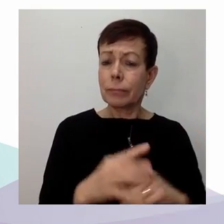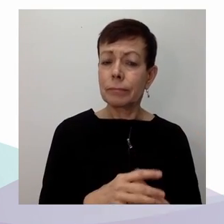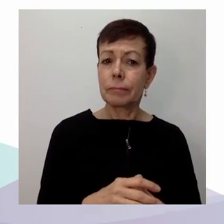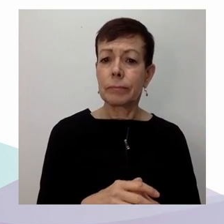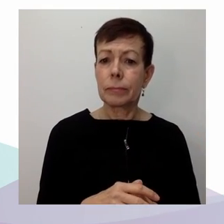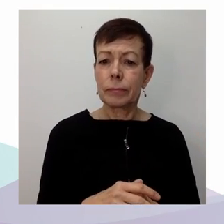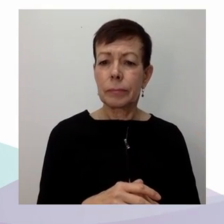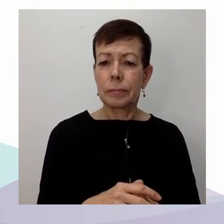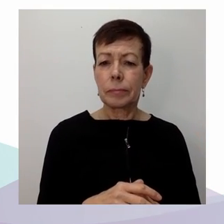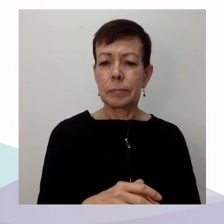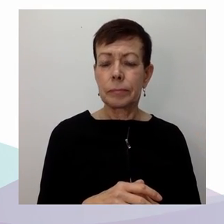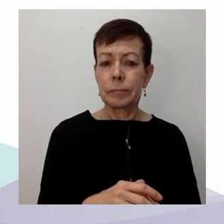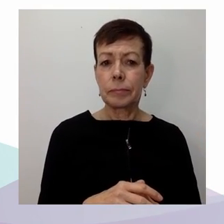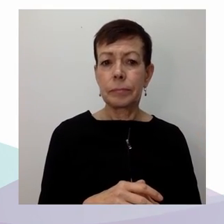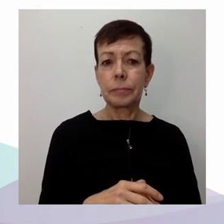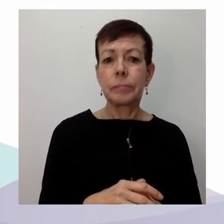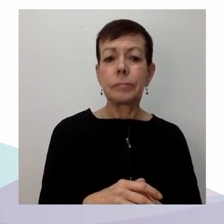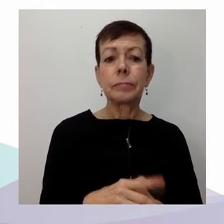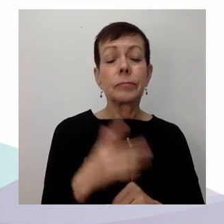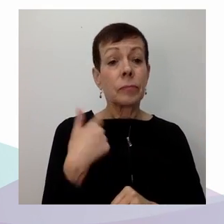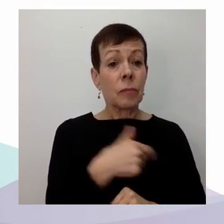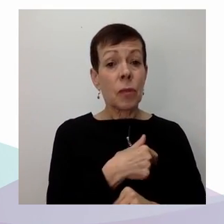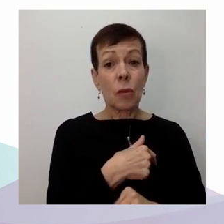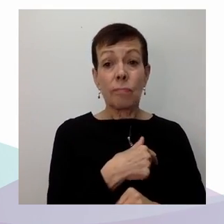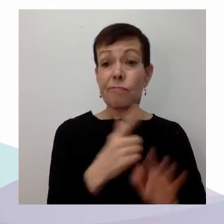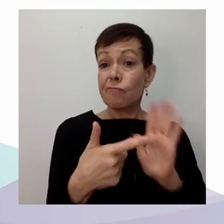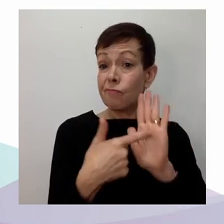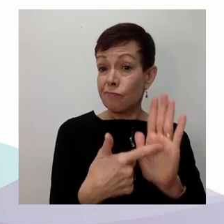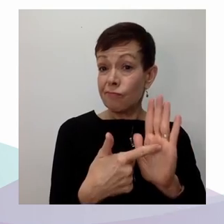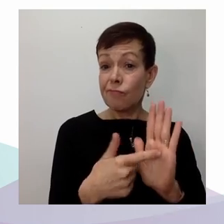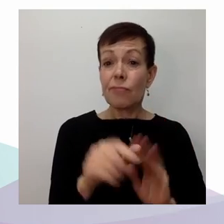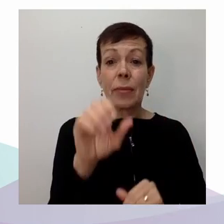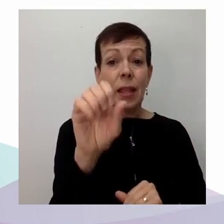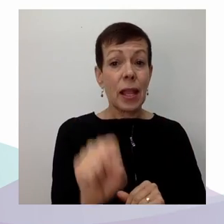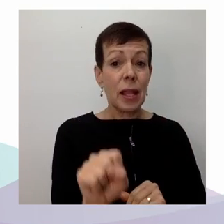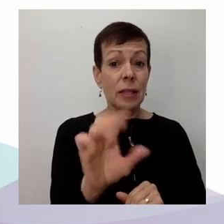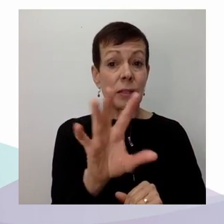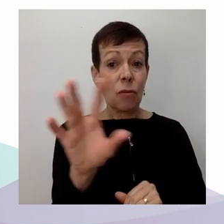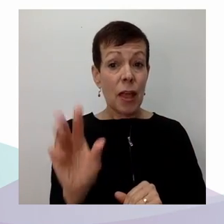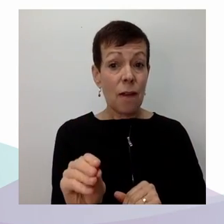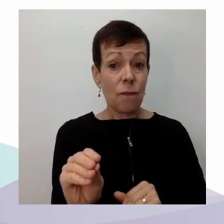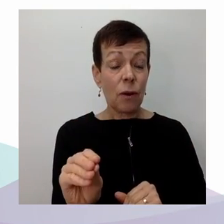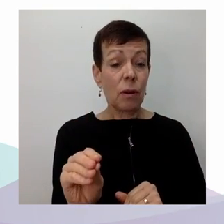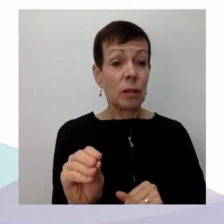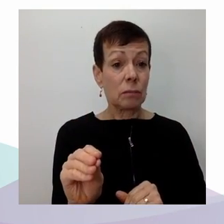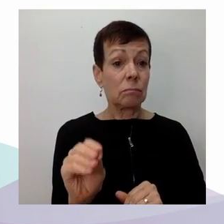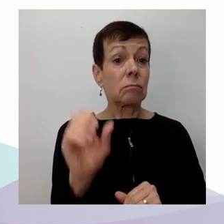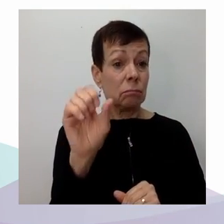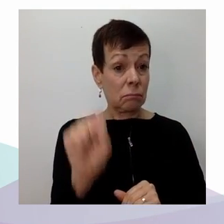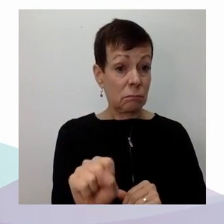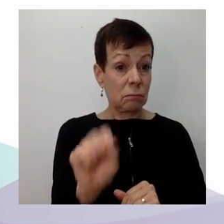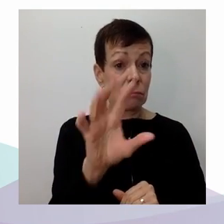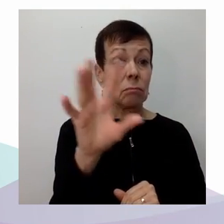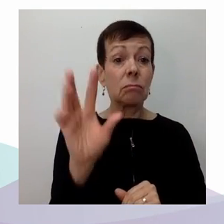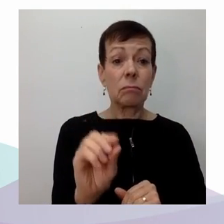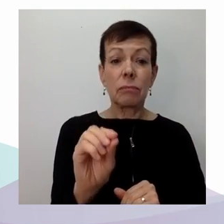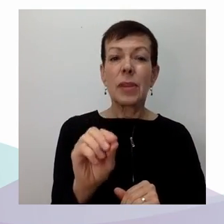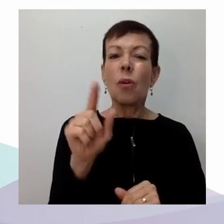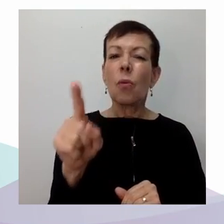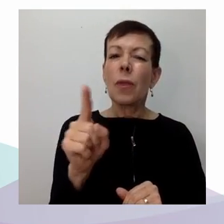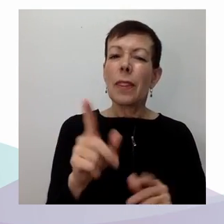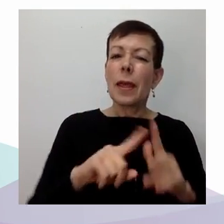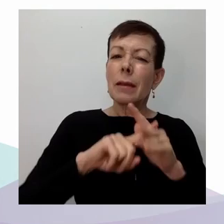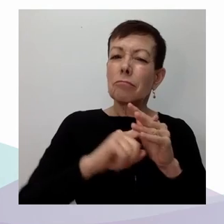parce que lorsque l'Afrique du Sud a adopté sa constitution au début des années 90, en début 96,